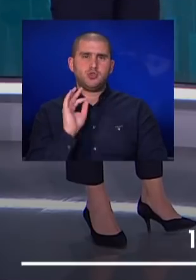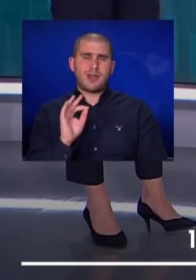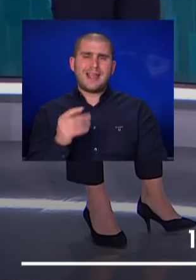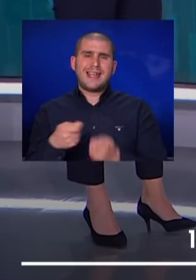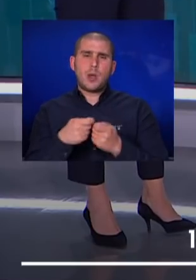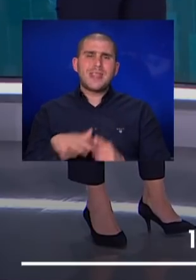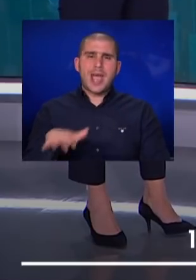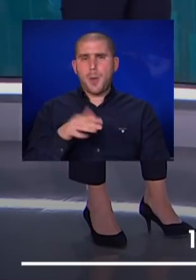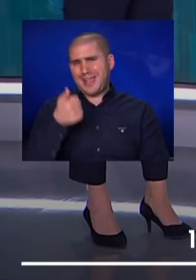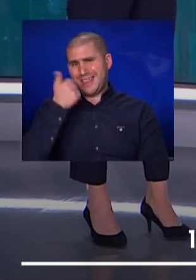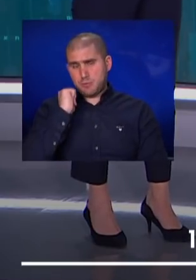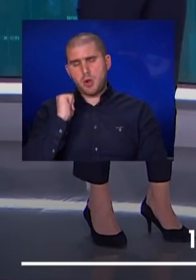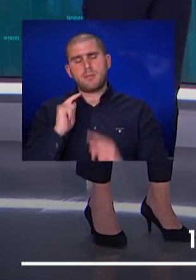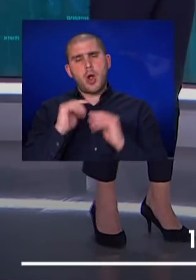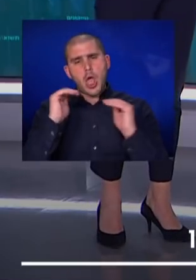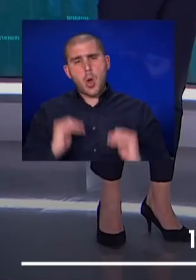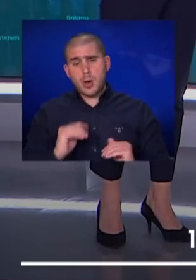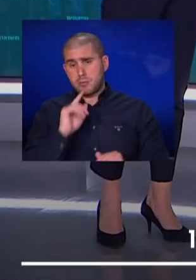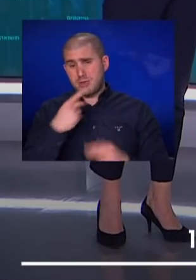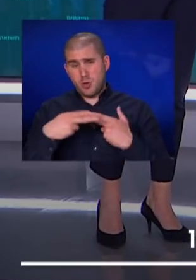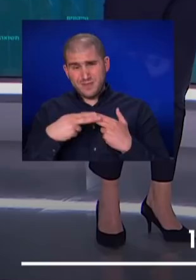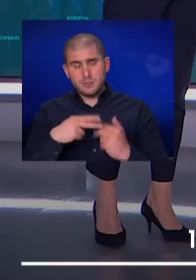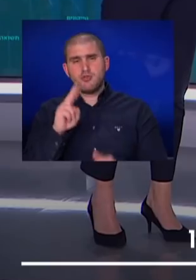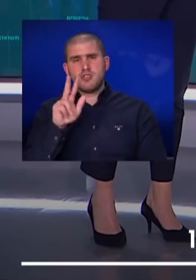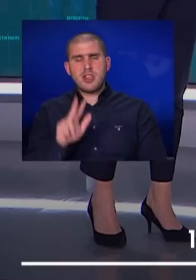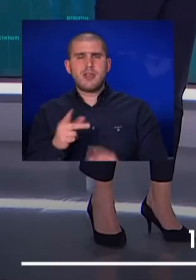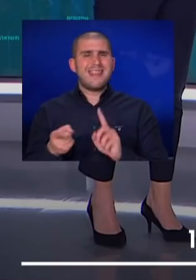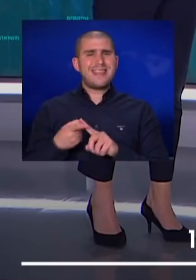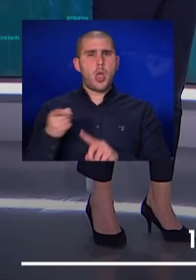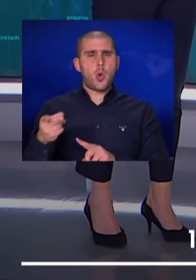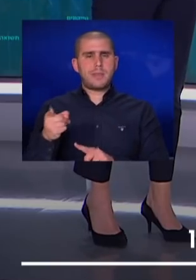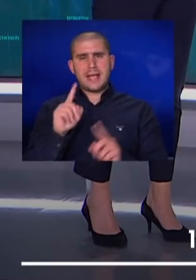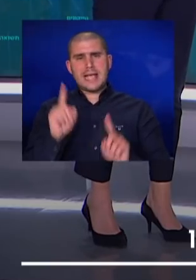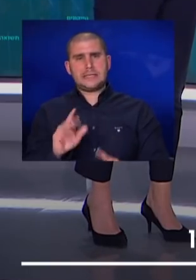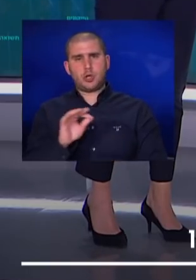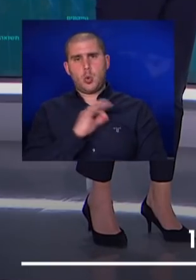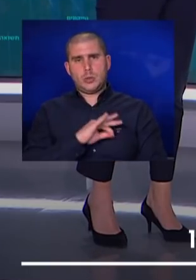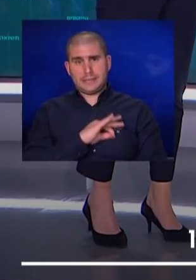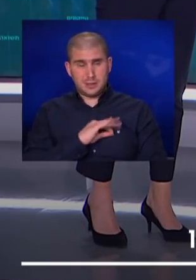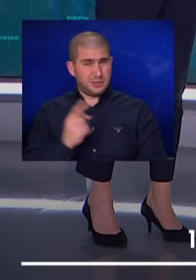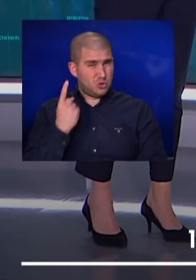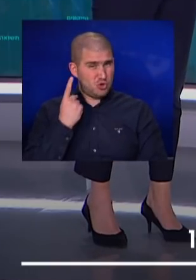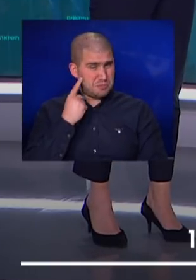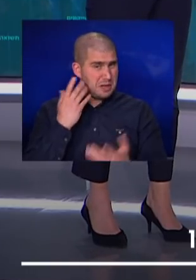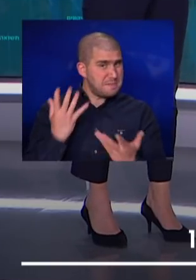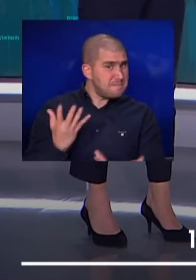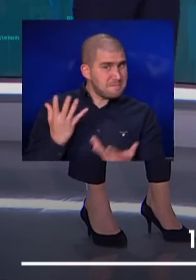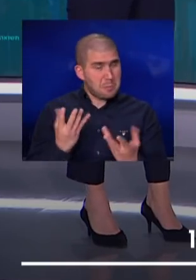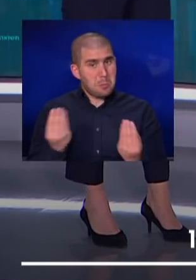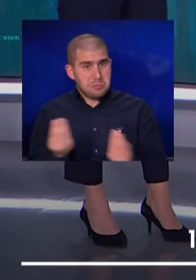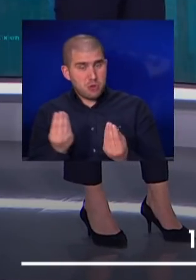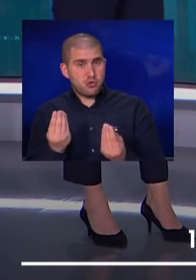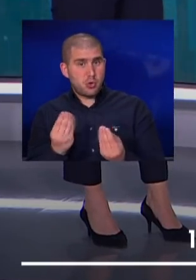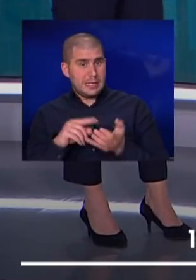האירופי אתמול, להוריד בתוך שנה בשני שלישת התלות שלהם בגז רוסי. זה נשמע לך משהו שהוא